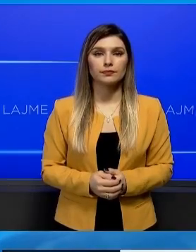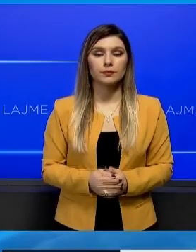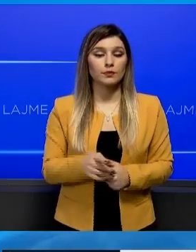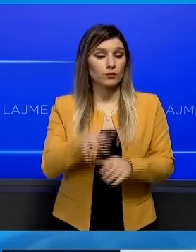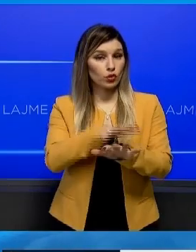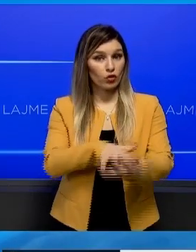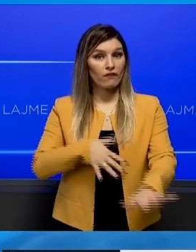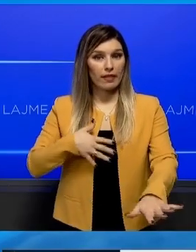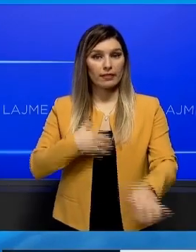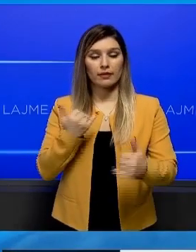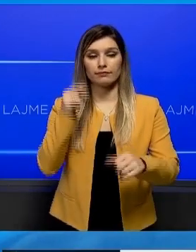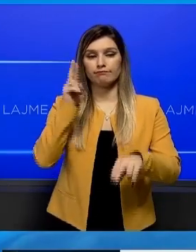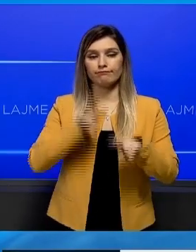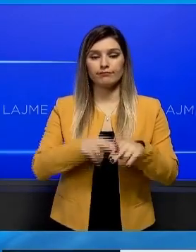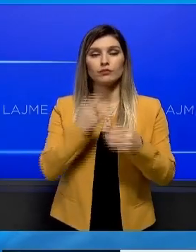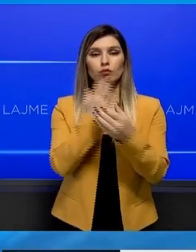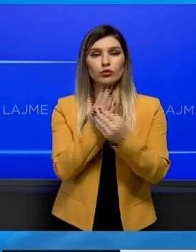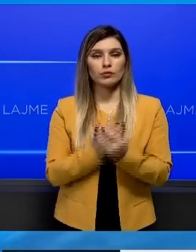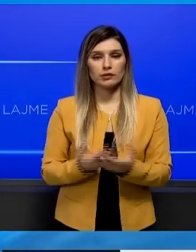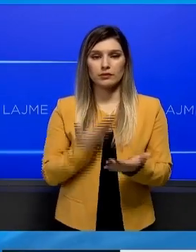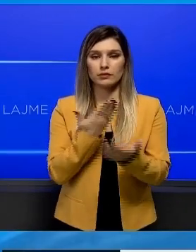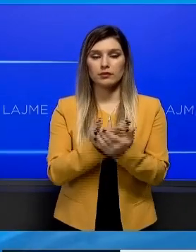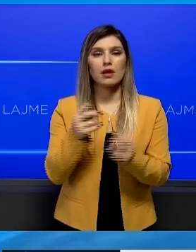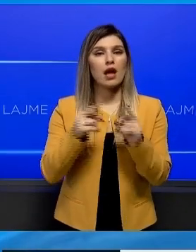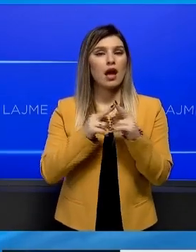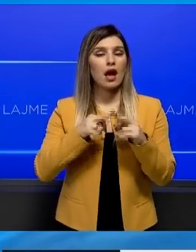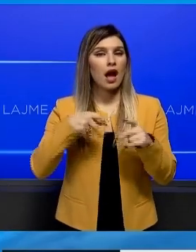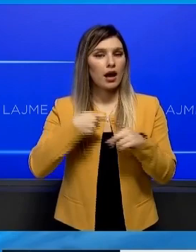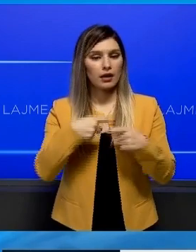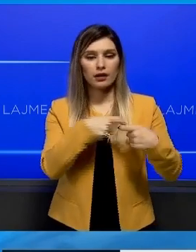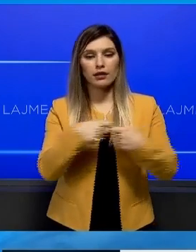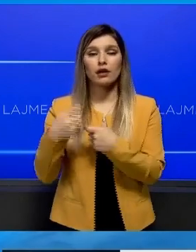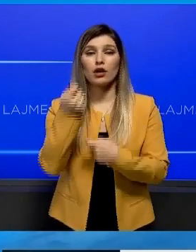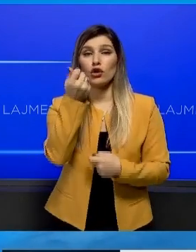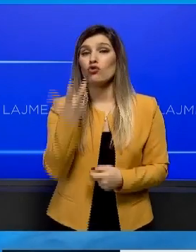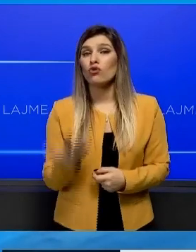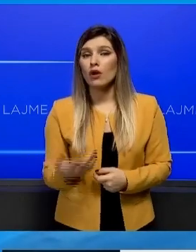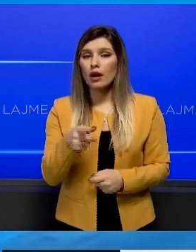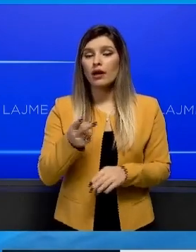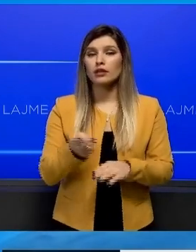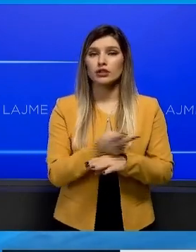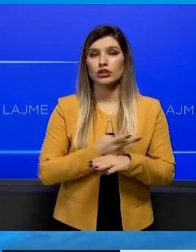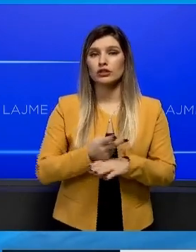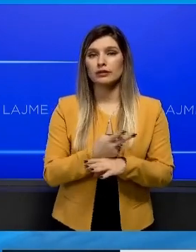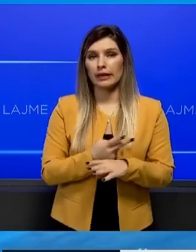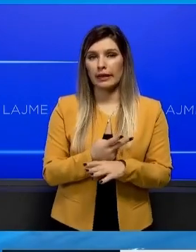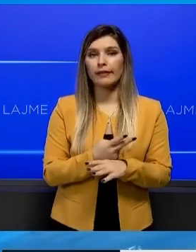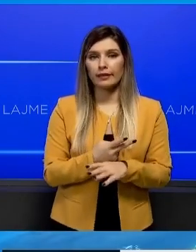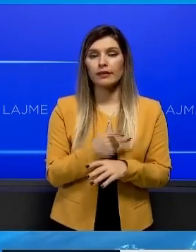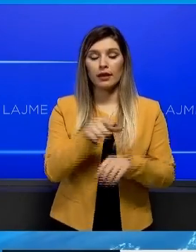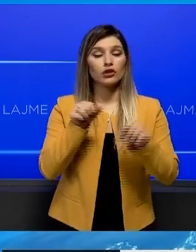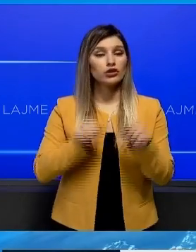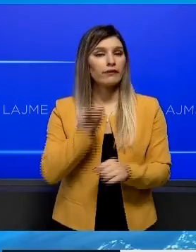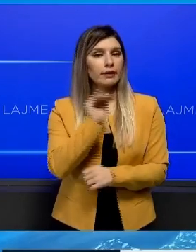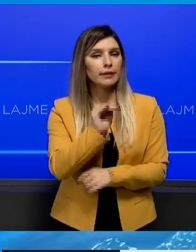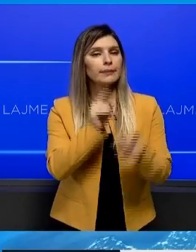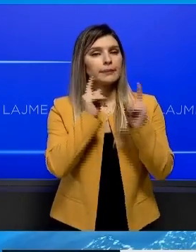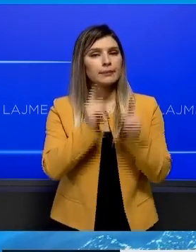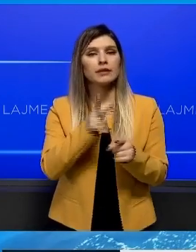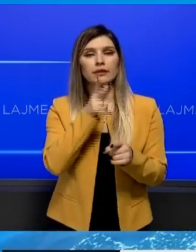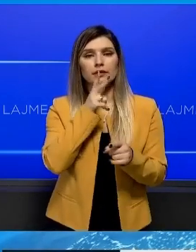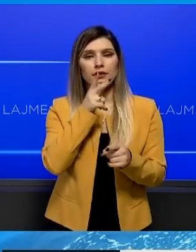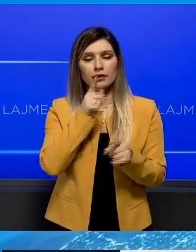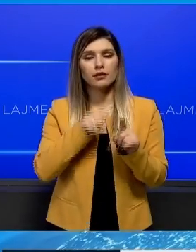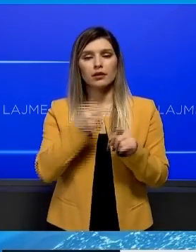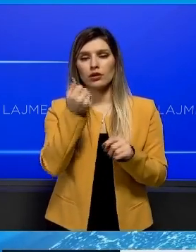Kuvendi ka miratua rezolutën e propozuar nga AAKA lidhur me pagat në sektorin publik, ku është kërkuar nga qeveria që të mos